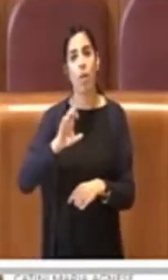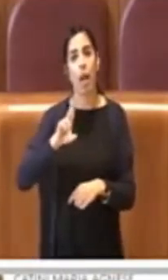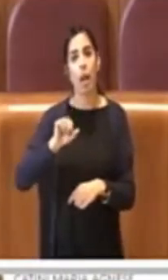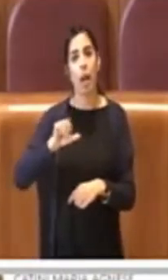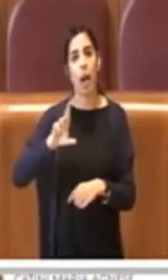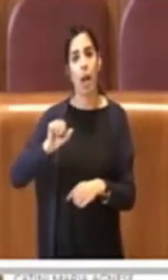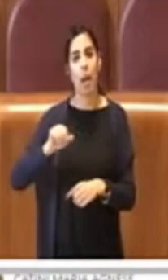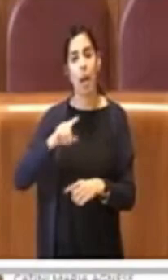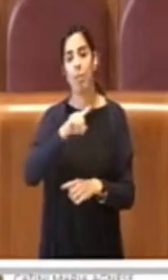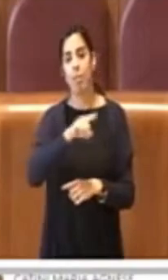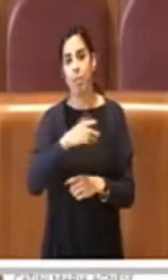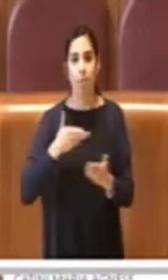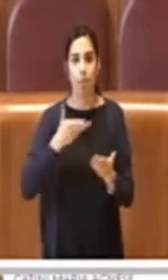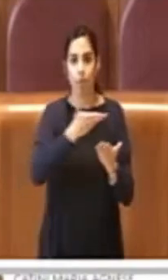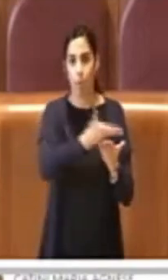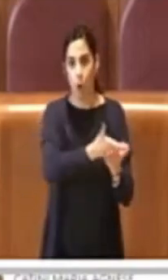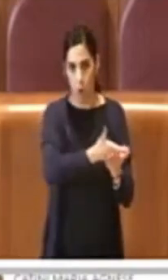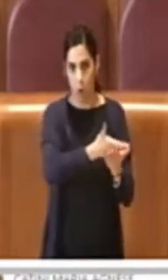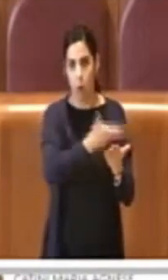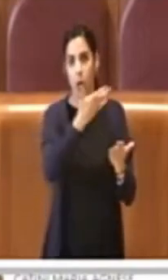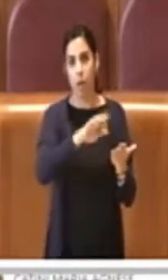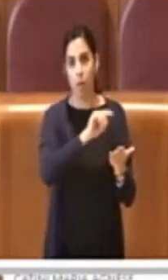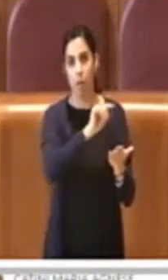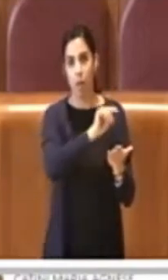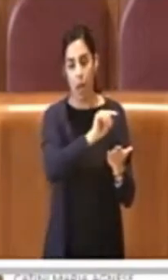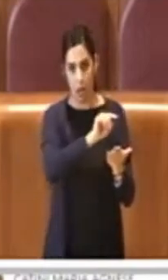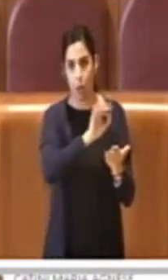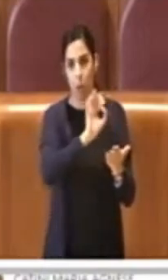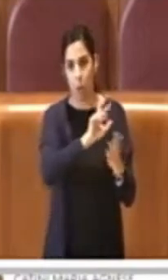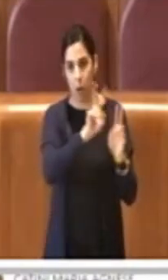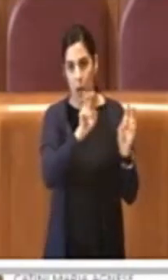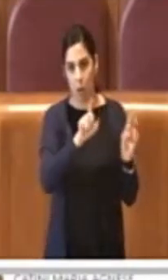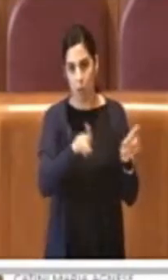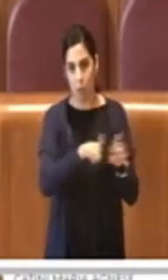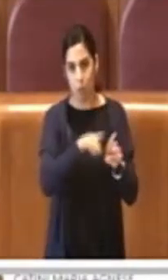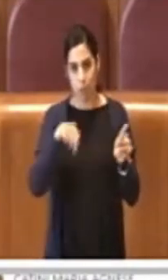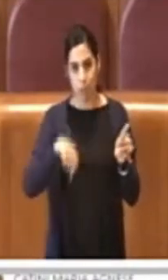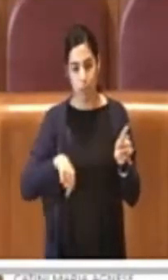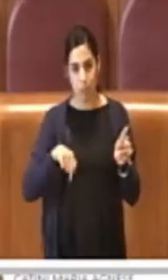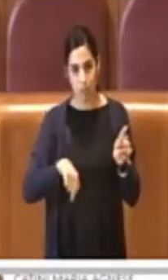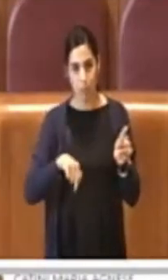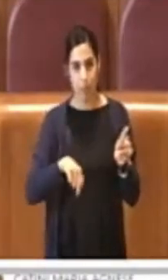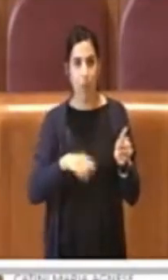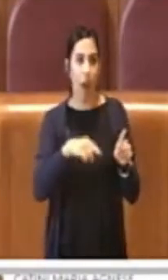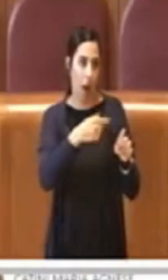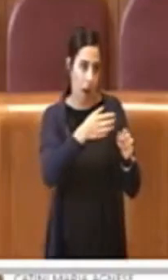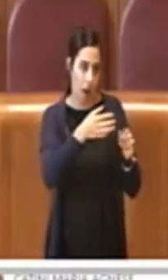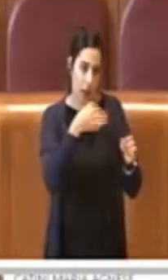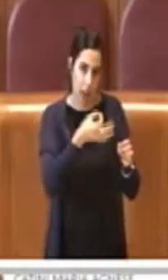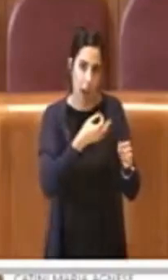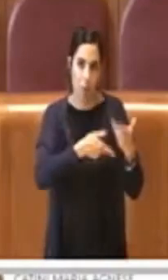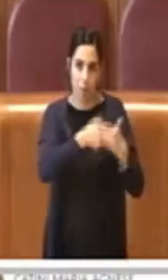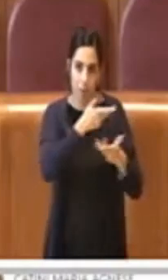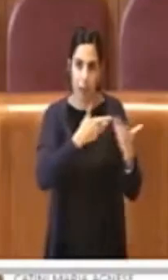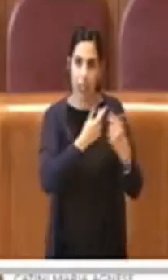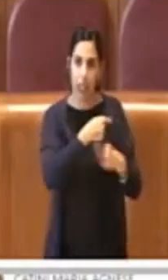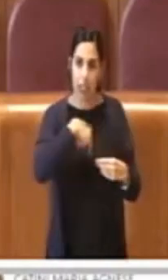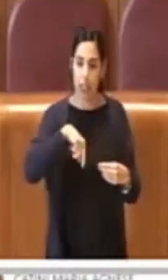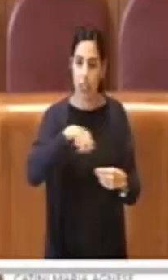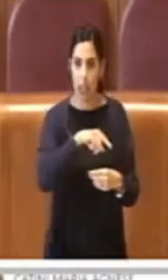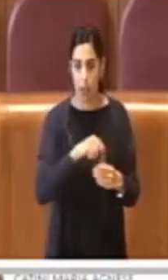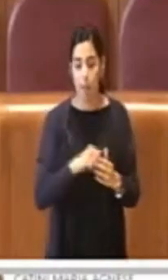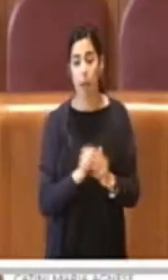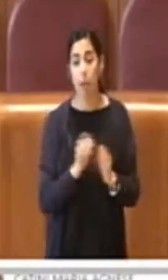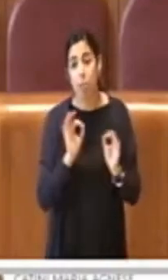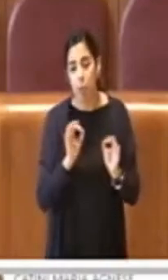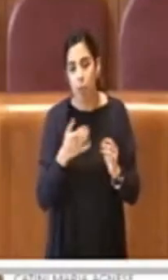ha presentato una mozione proprio su questo tema, condividendola con noi e proprio